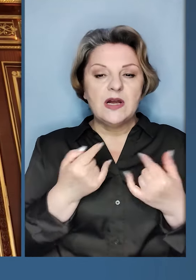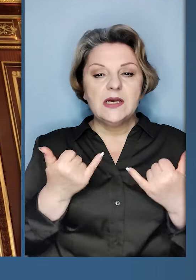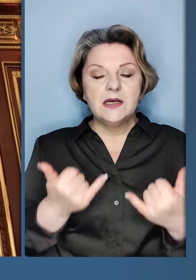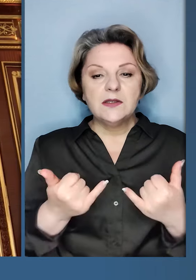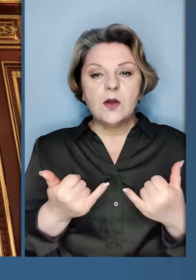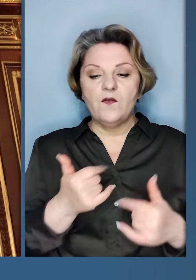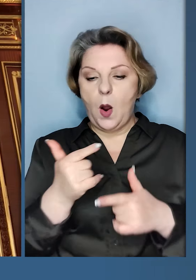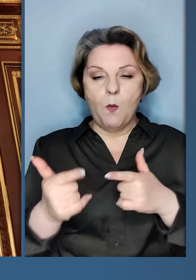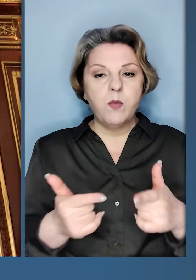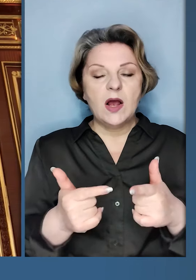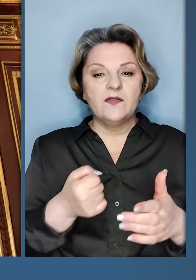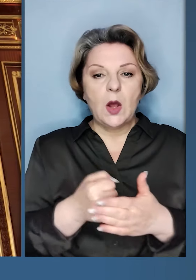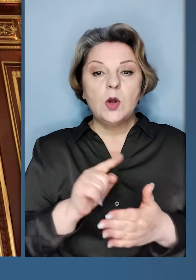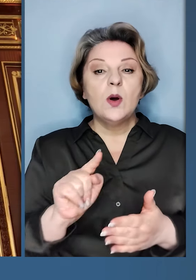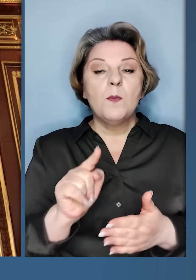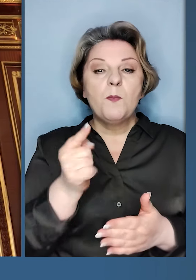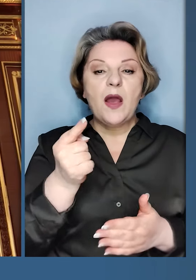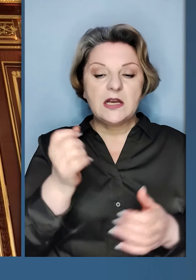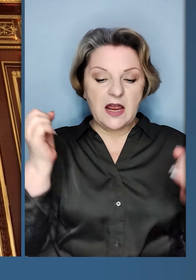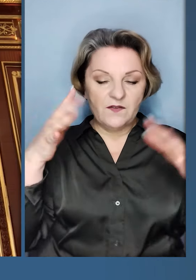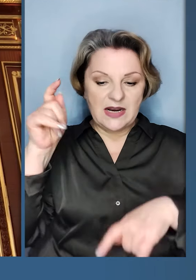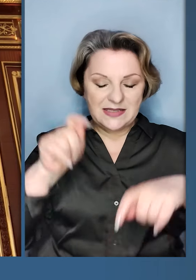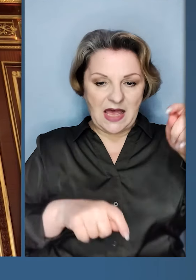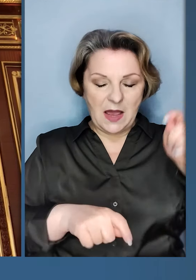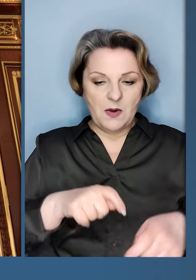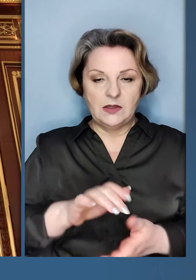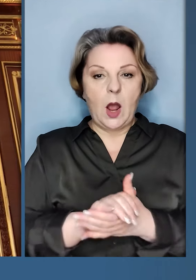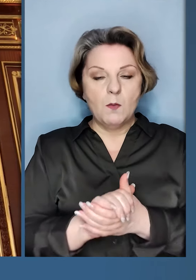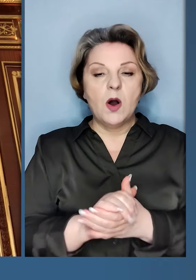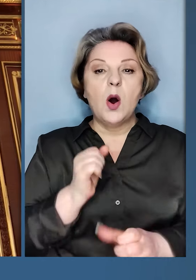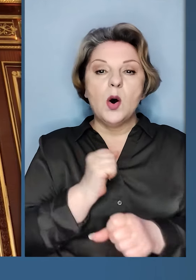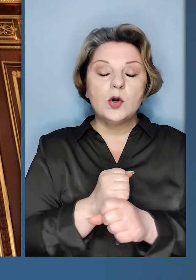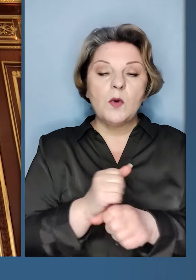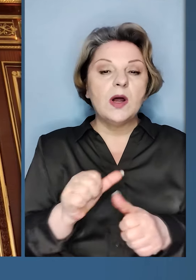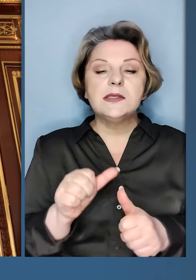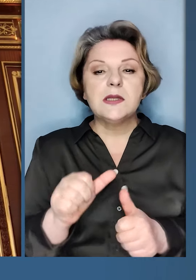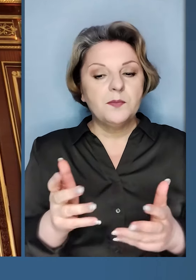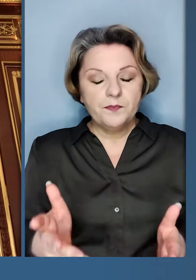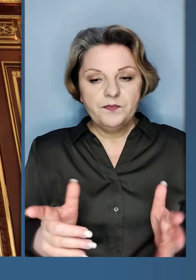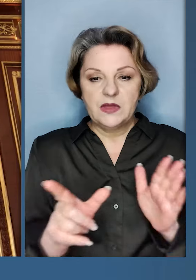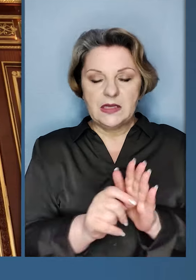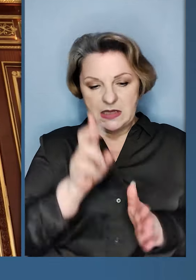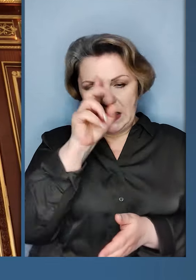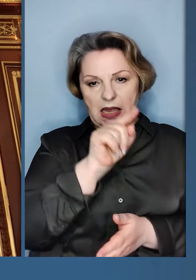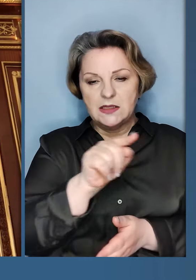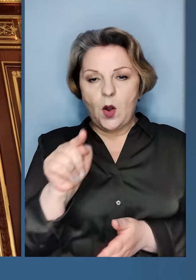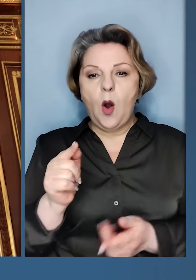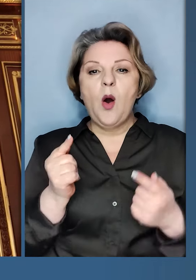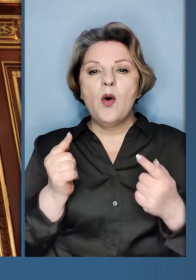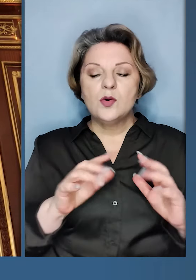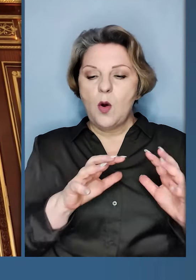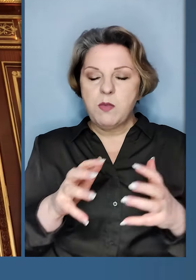проговорили сьогодні і підготовку до першого саміту миру. Роботу, зокрема, з